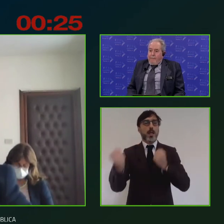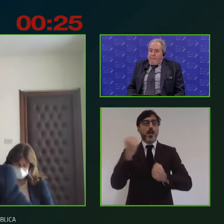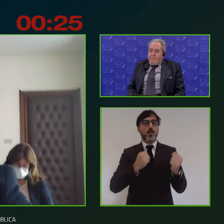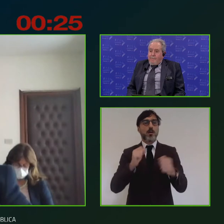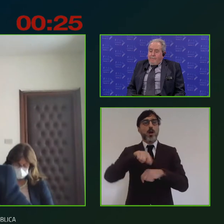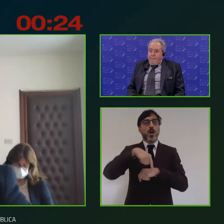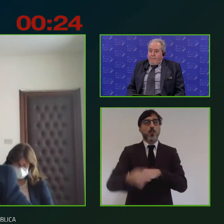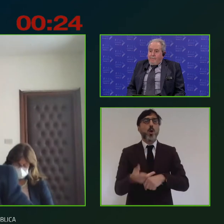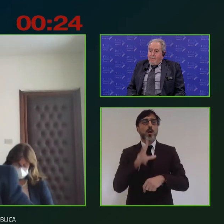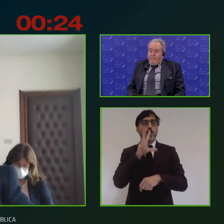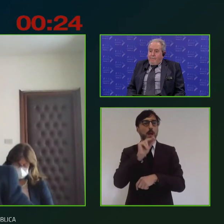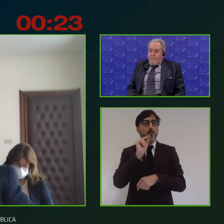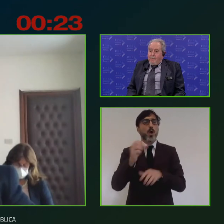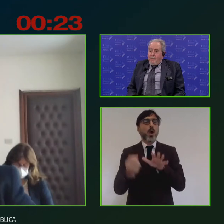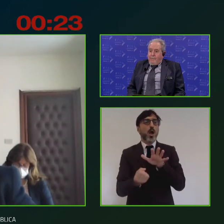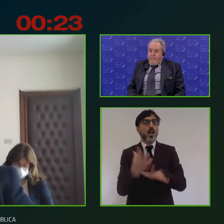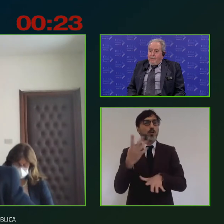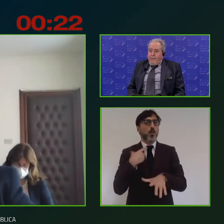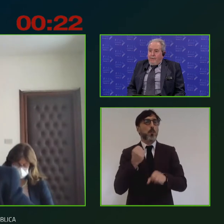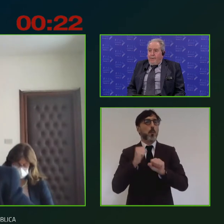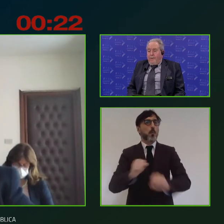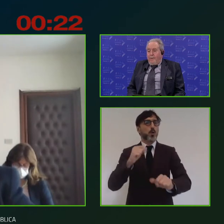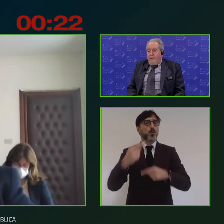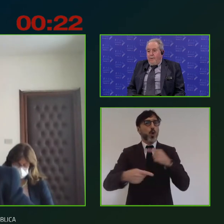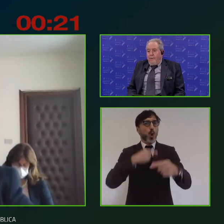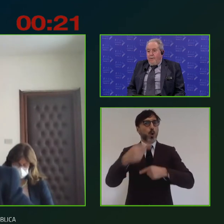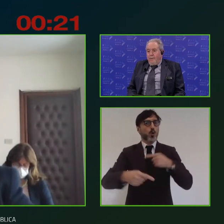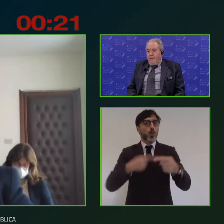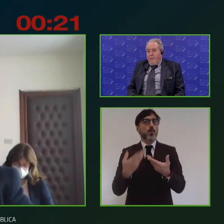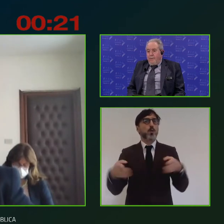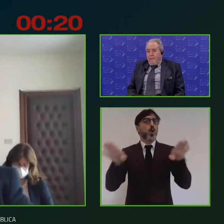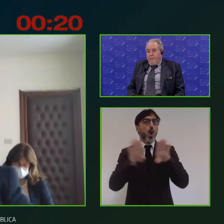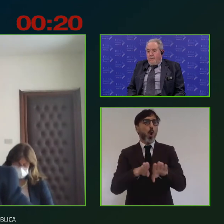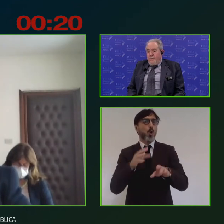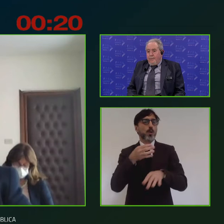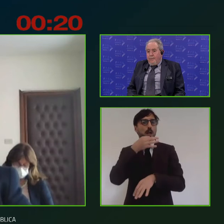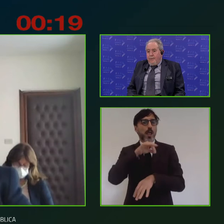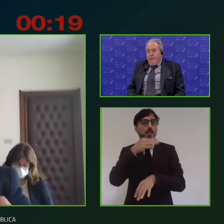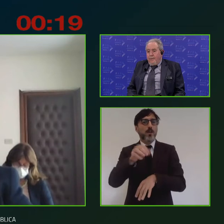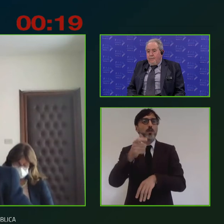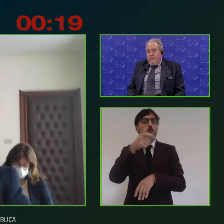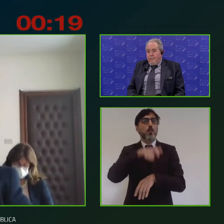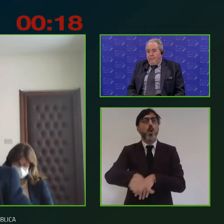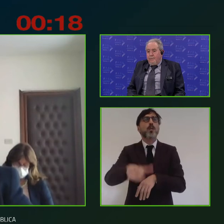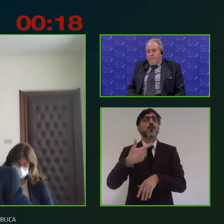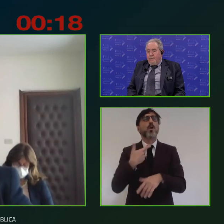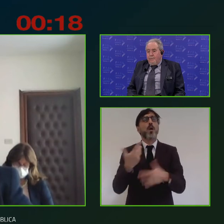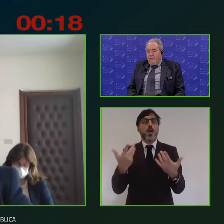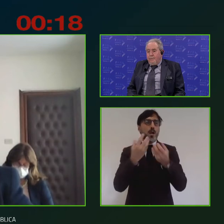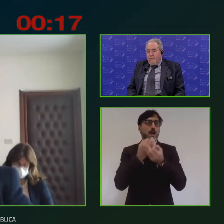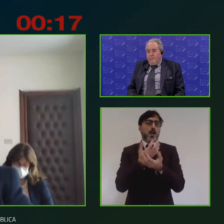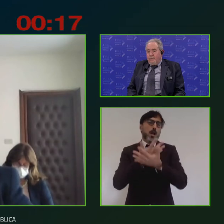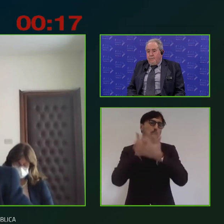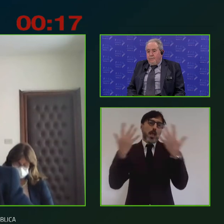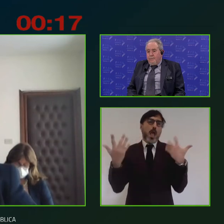parlerò della rigenerazione, quando voi volete posso continuare, posso concludere l'intervento perché tutto questo naturalmente non